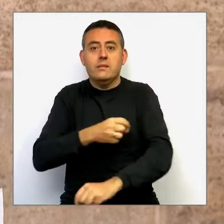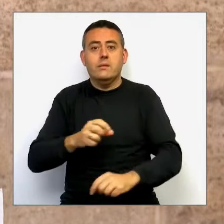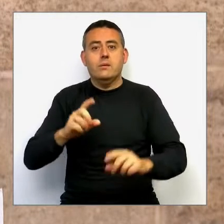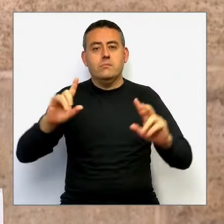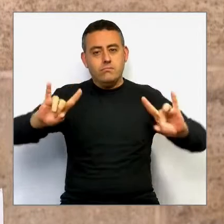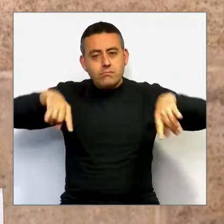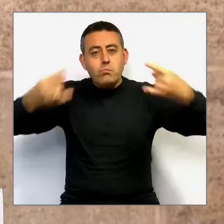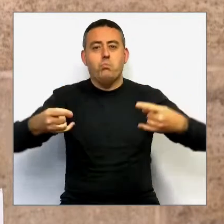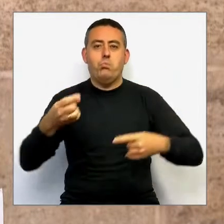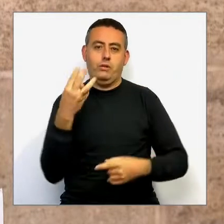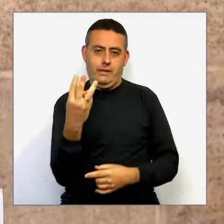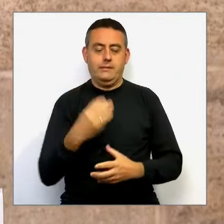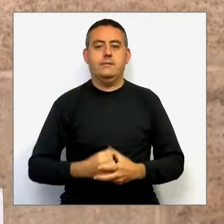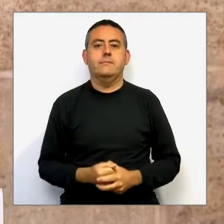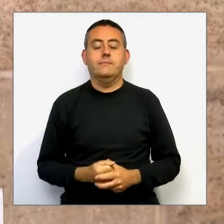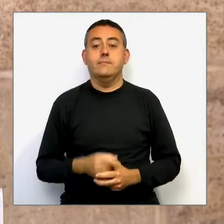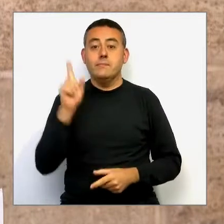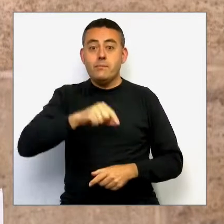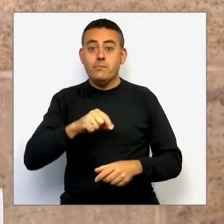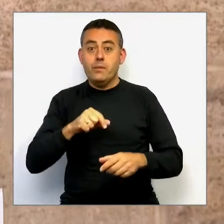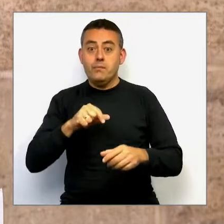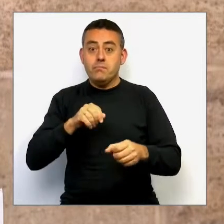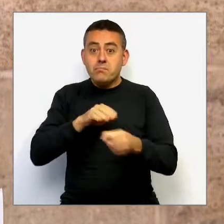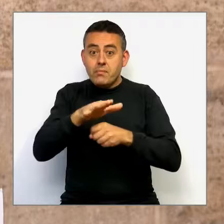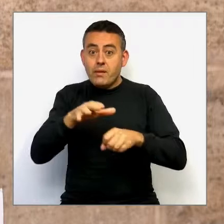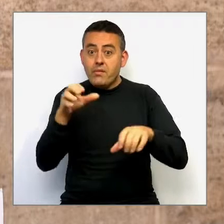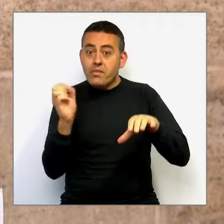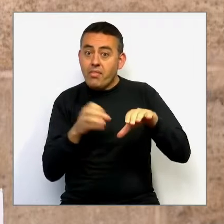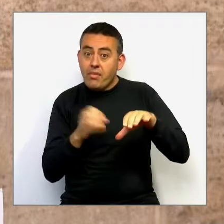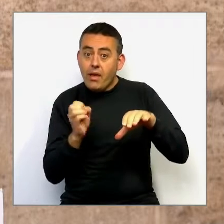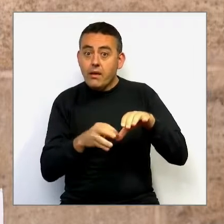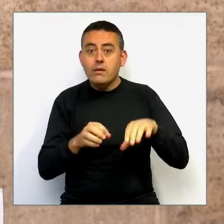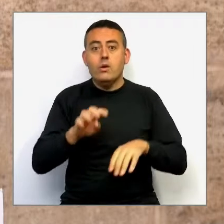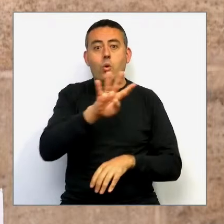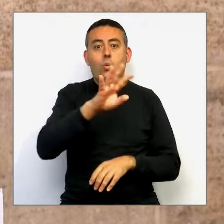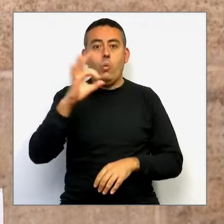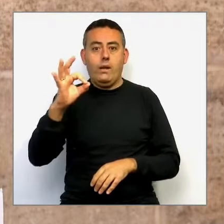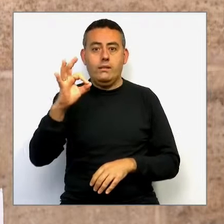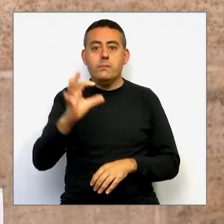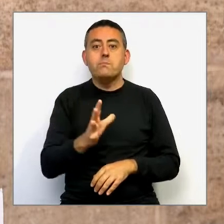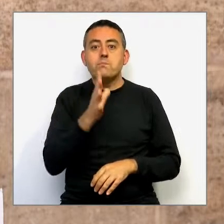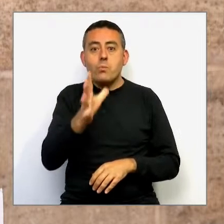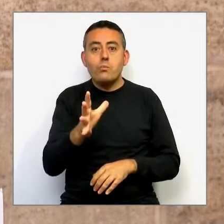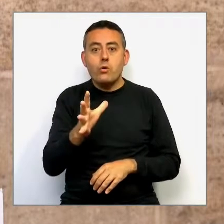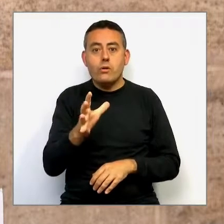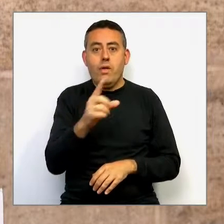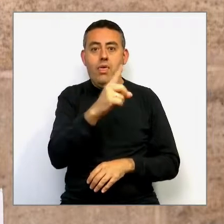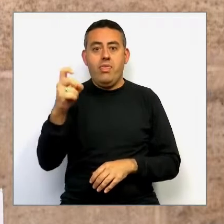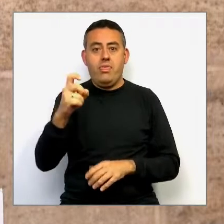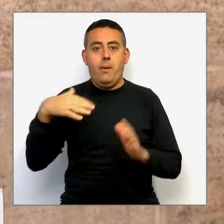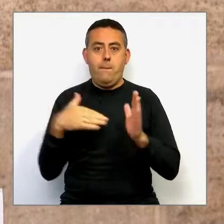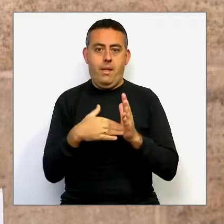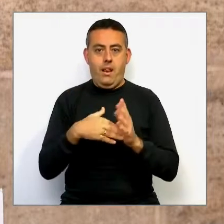aquest moment, la incidència del Covid a la comunitat valenciana és de 40 casos per 100.000 habitants, és a dir,